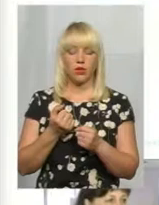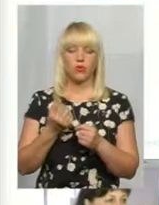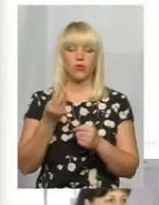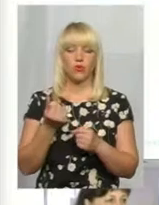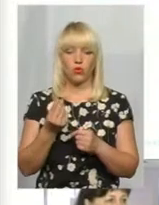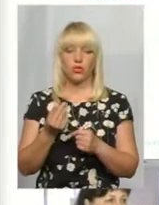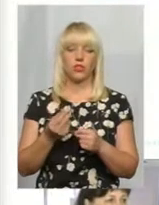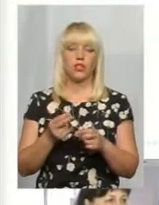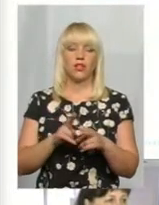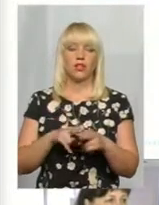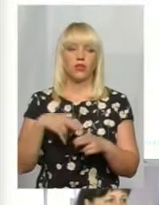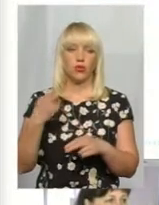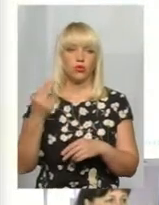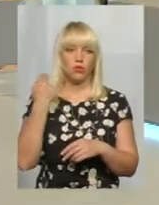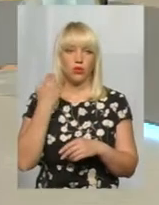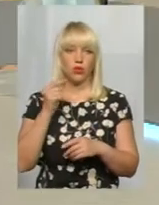знову по колу?